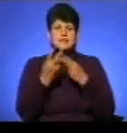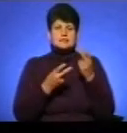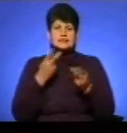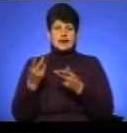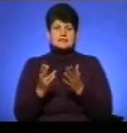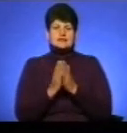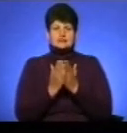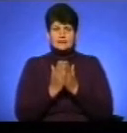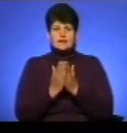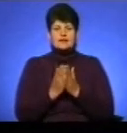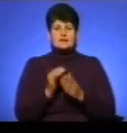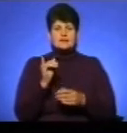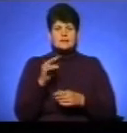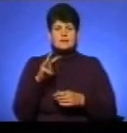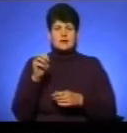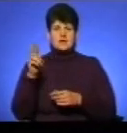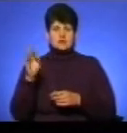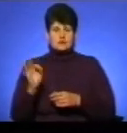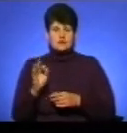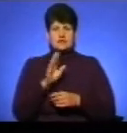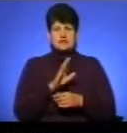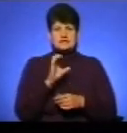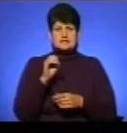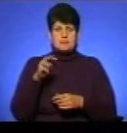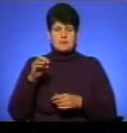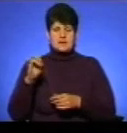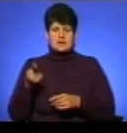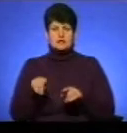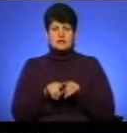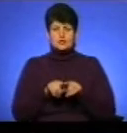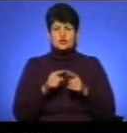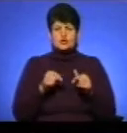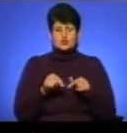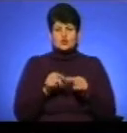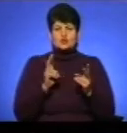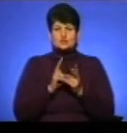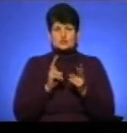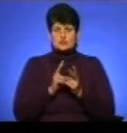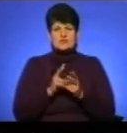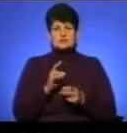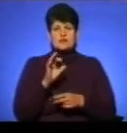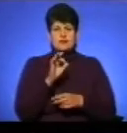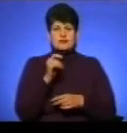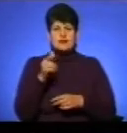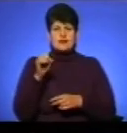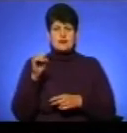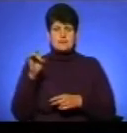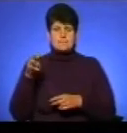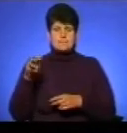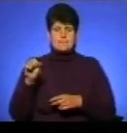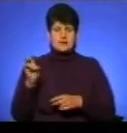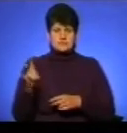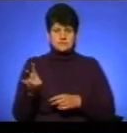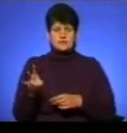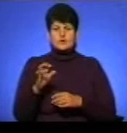книг. Зокрема, Ірини Мацко та Валентини Семеняк. Також організують зустріч з тернопільським актором Олегом Германом, розповіла співорганізатор